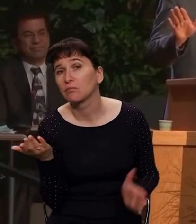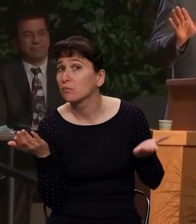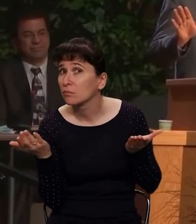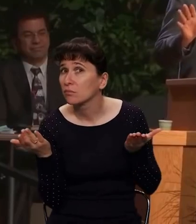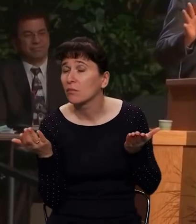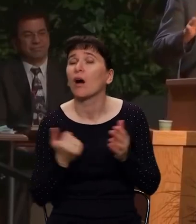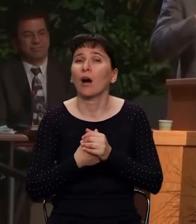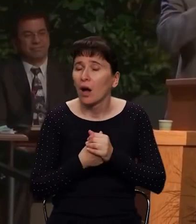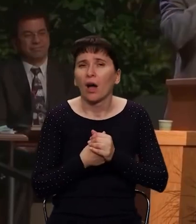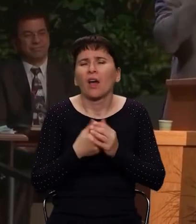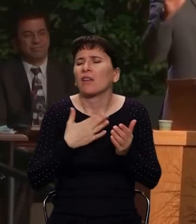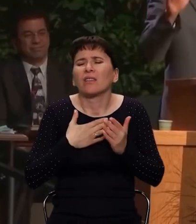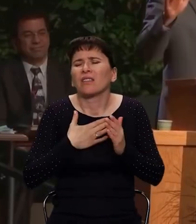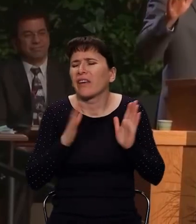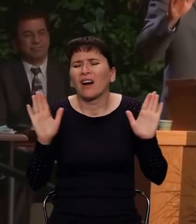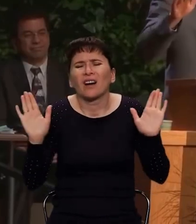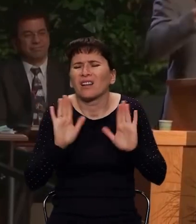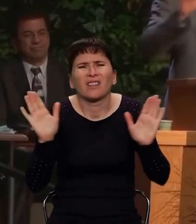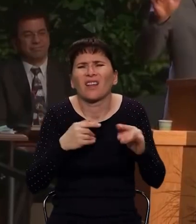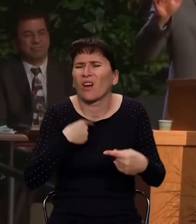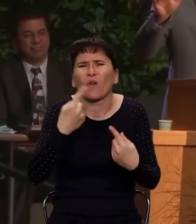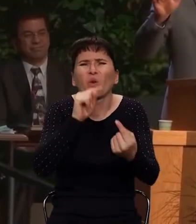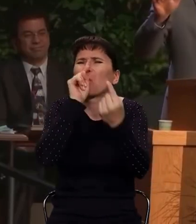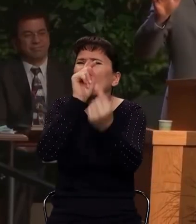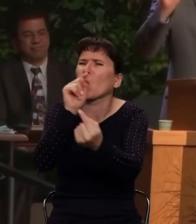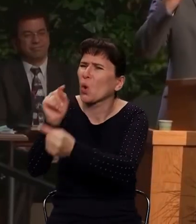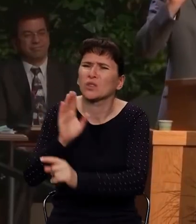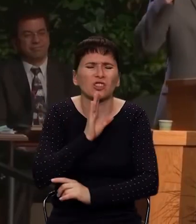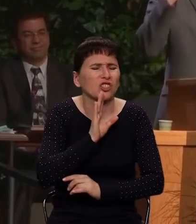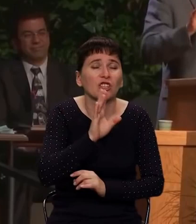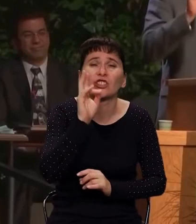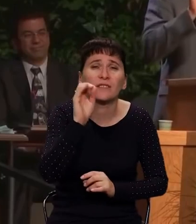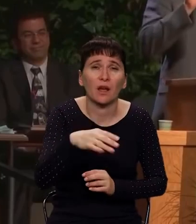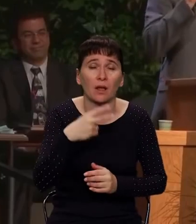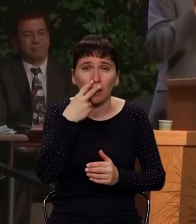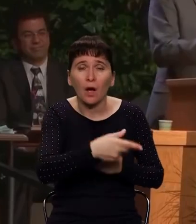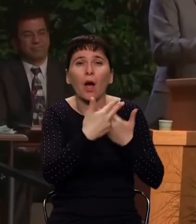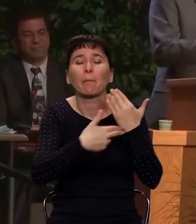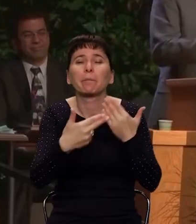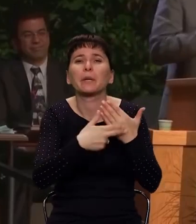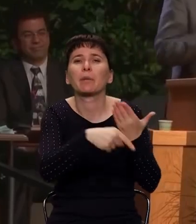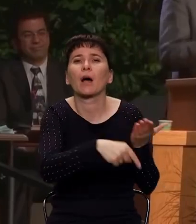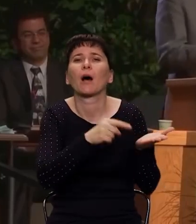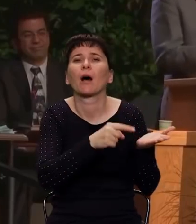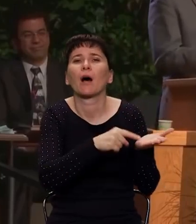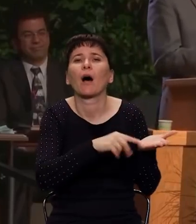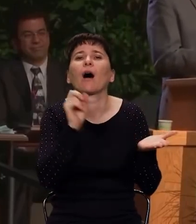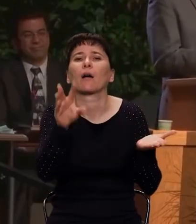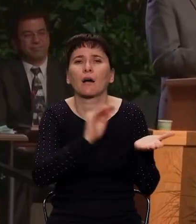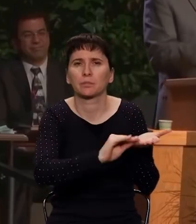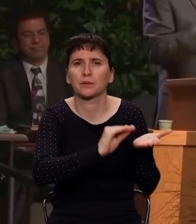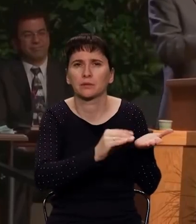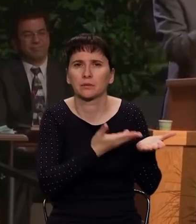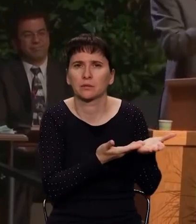Заметьте, друзья, я абсолютно ничего не говорю против женщин. Я говорю о библейской позиции, о подходе.